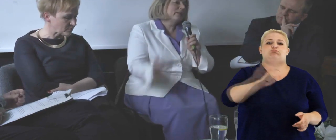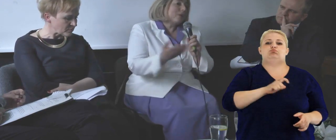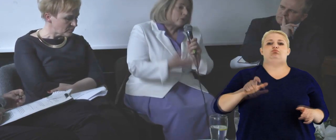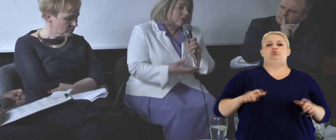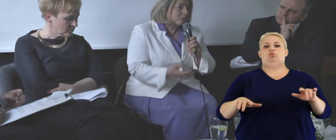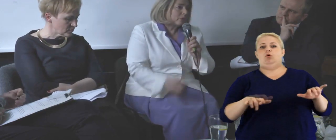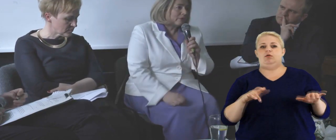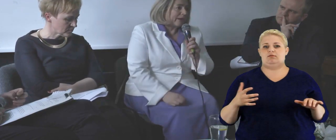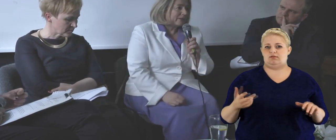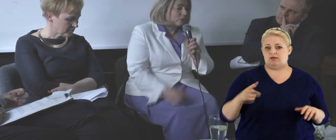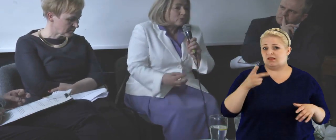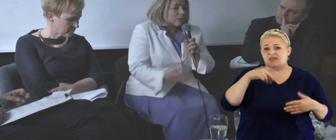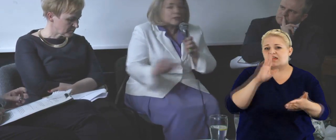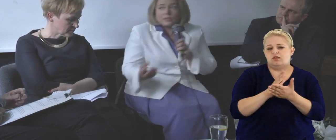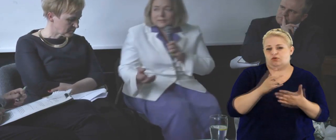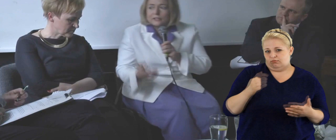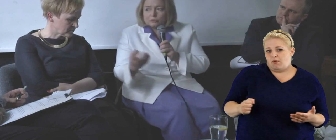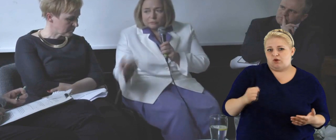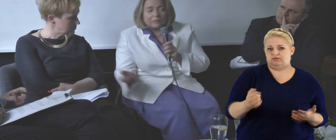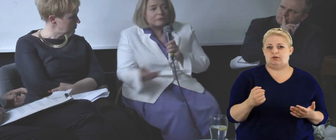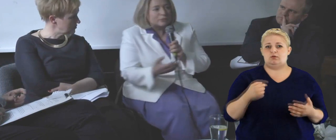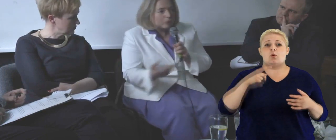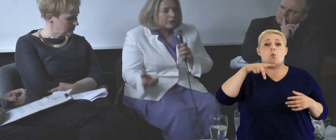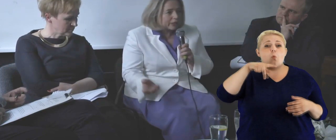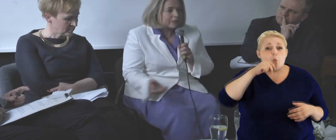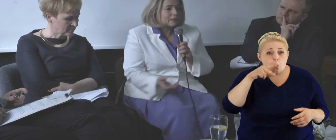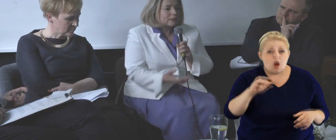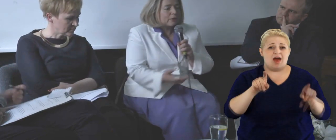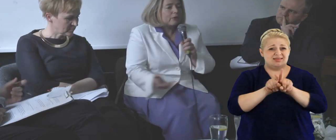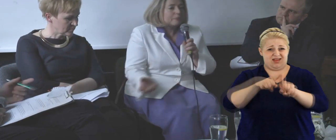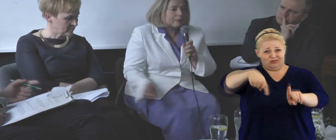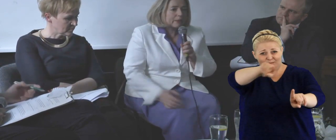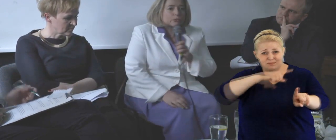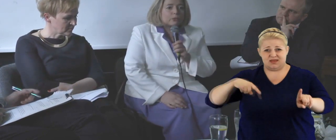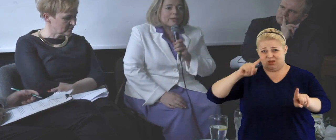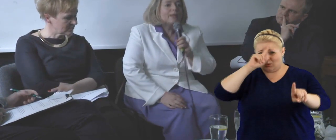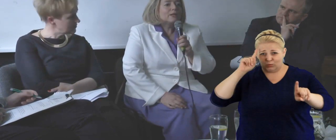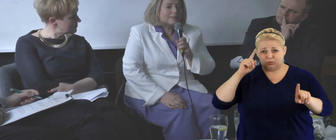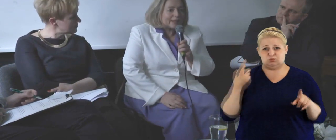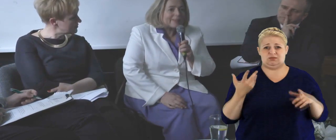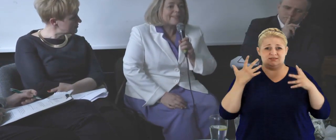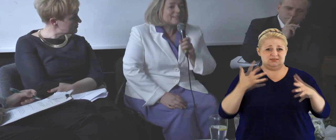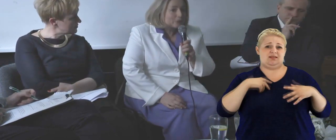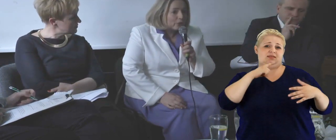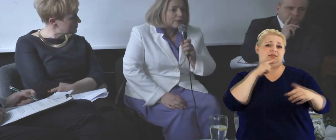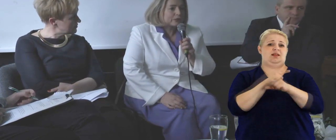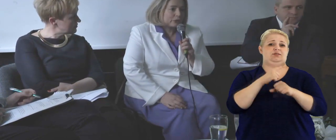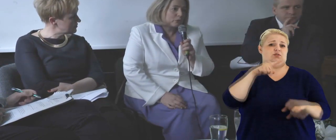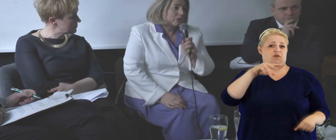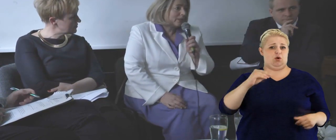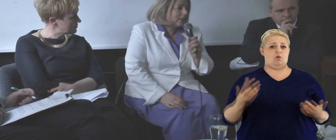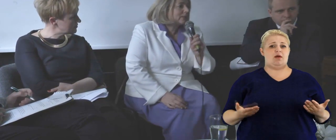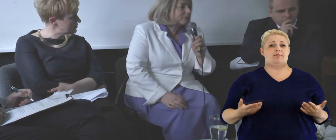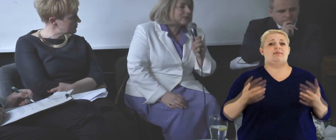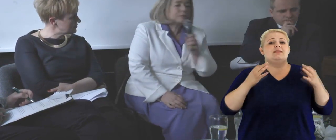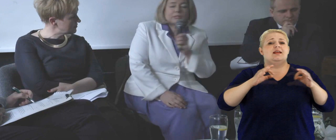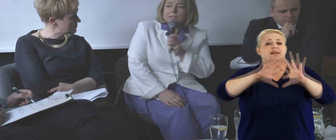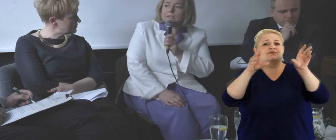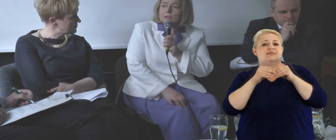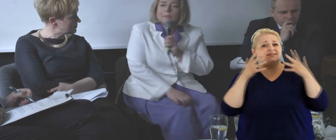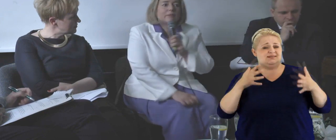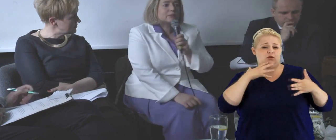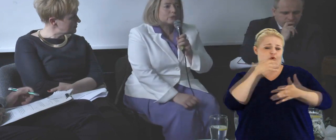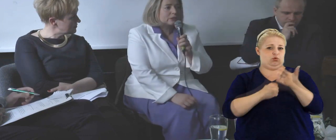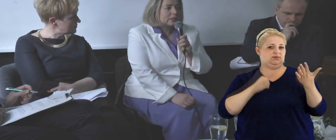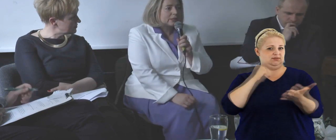eurodeputowani. Unia to jesteśmy my, społeczeństwo, prawda, które chce decydować o Unii. Teraz wszyscy by